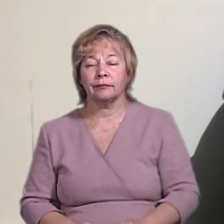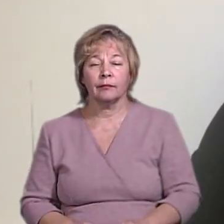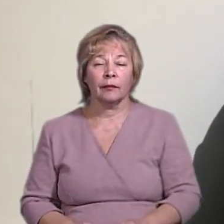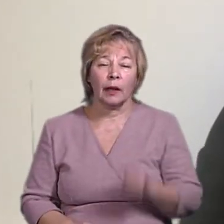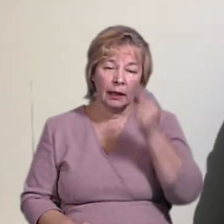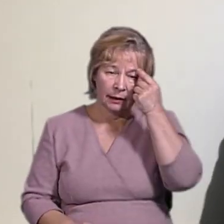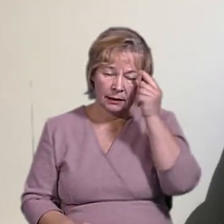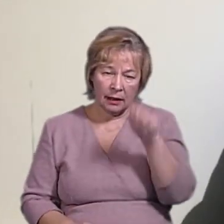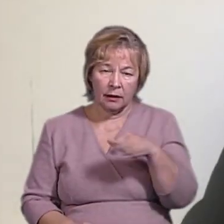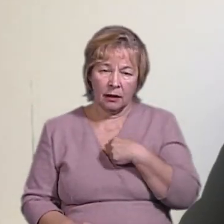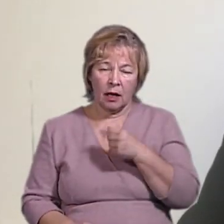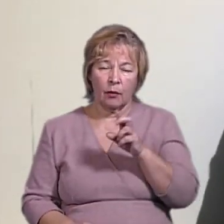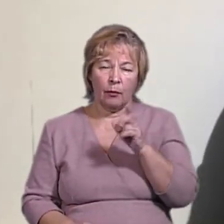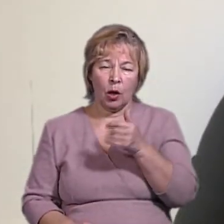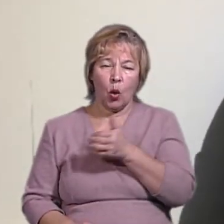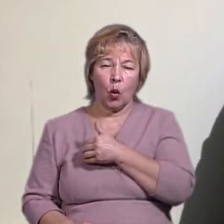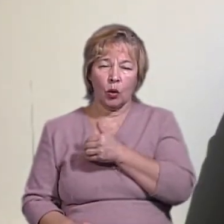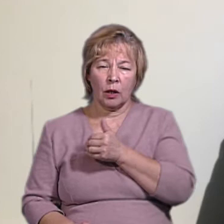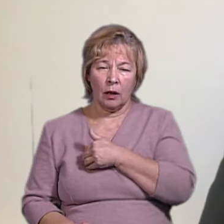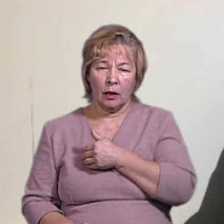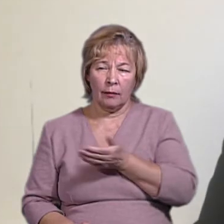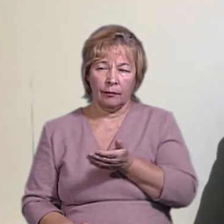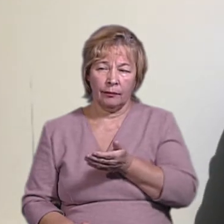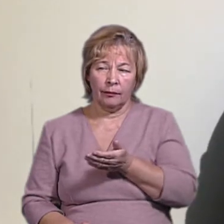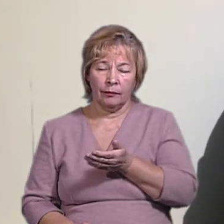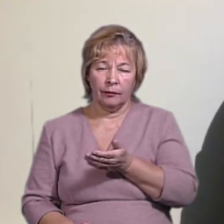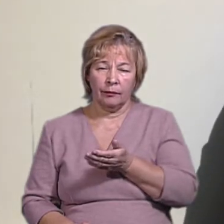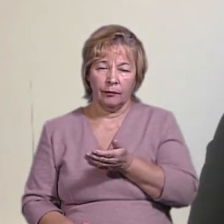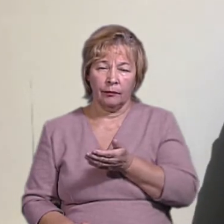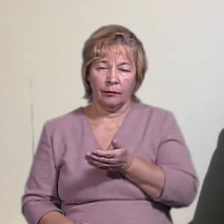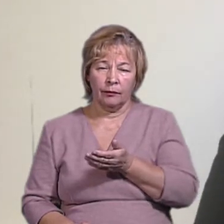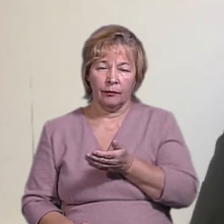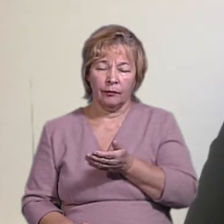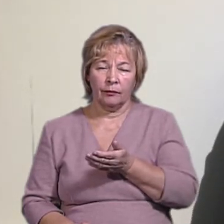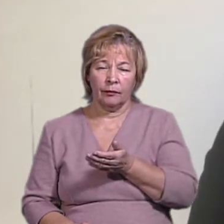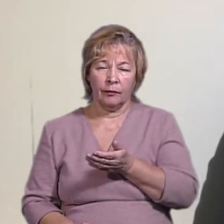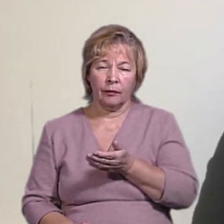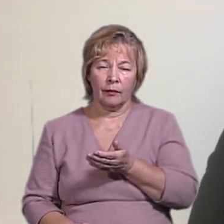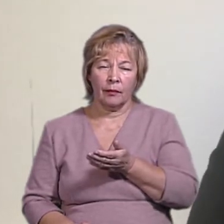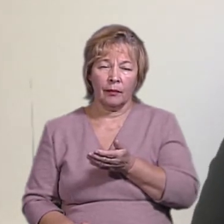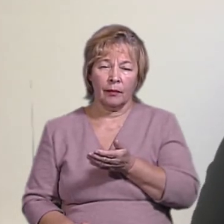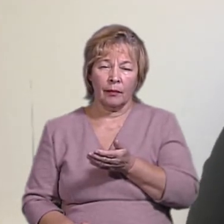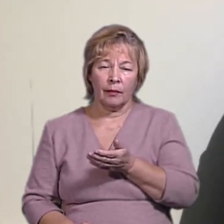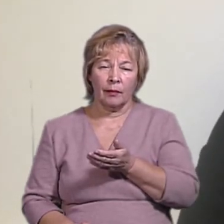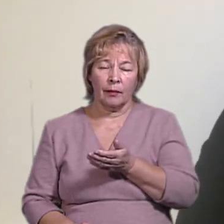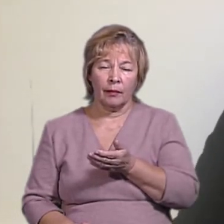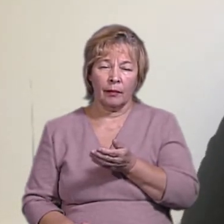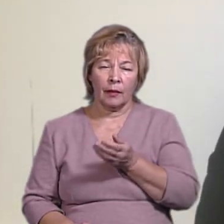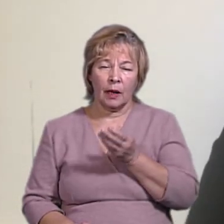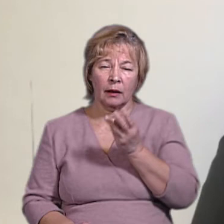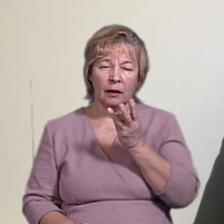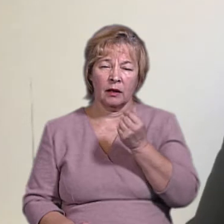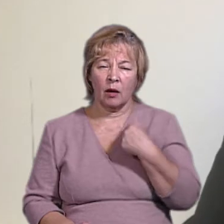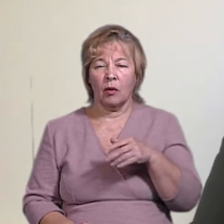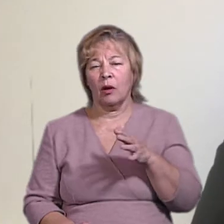Знаєте, я би хотіла просто, знову ж таки, ви маєте розуміти, що ми вже такі в емоційній дещо стадії, три дні